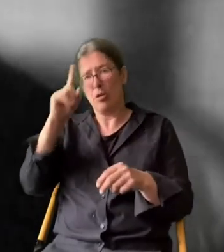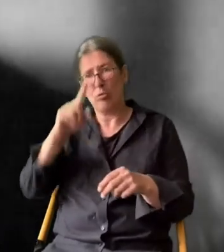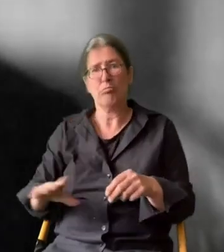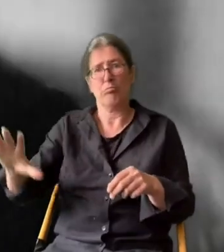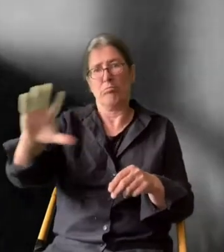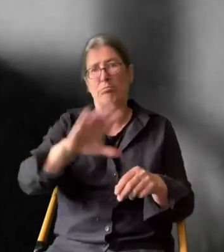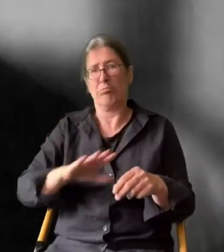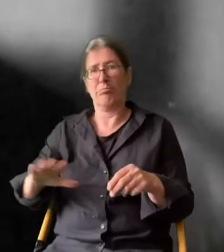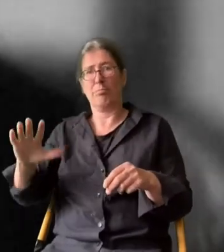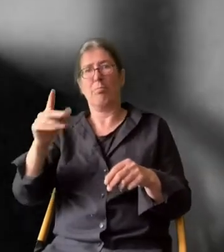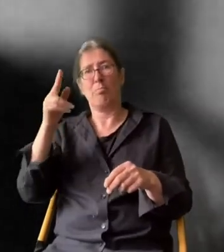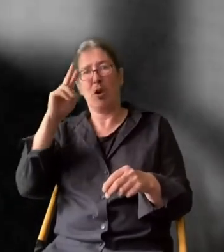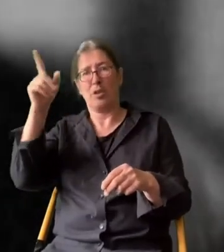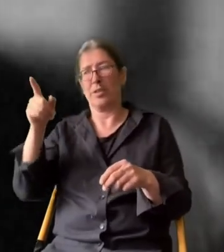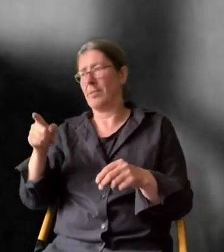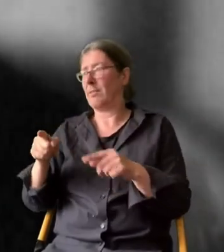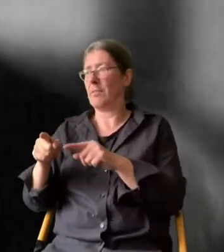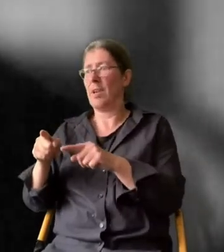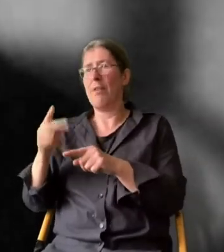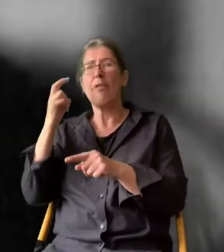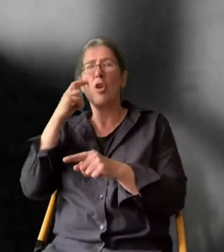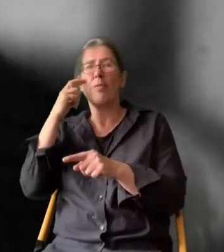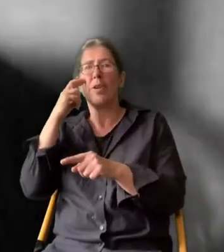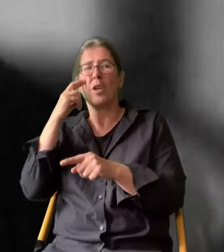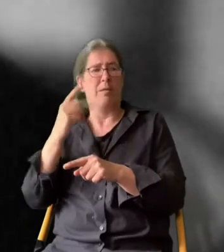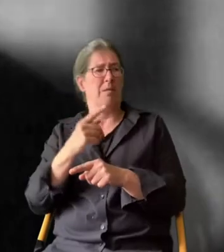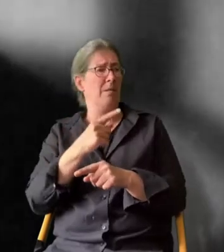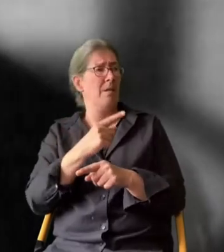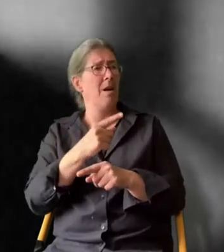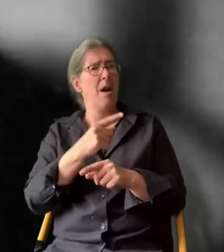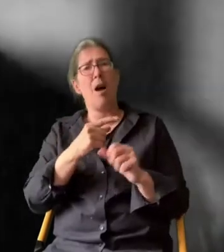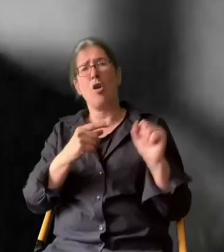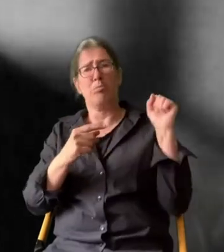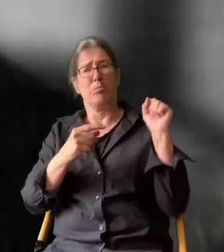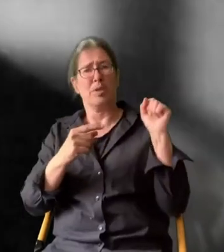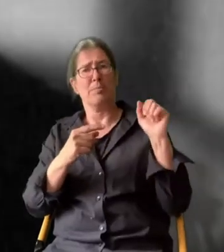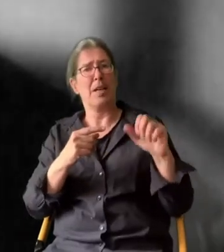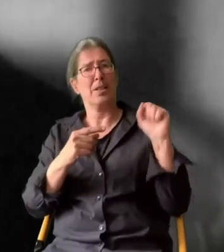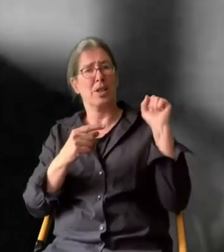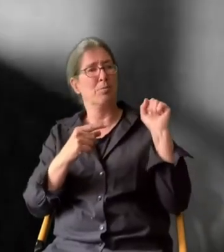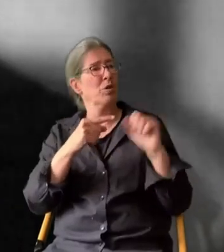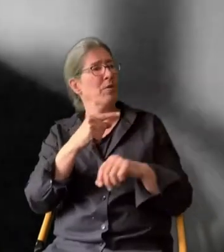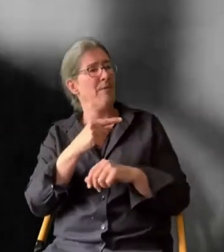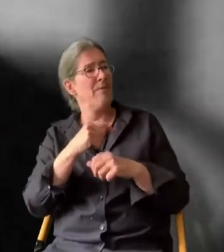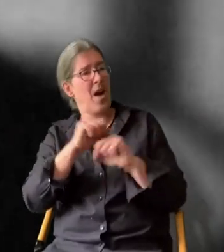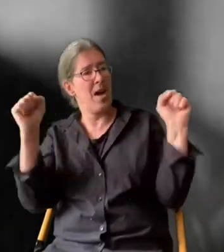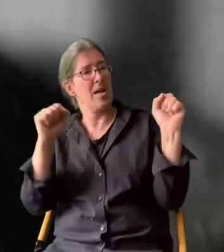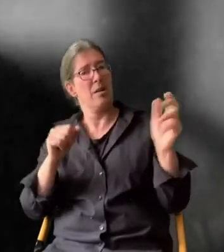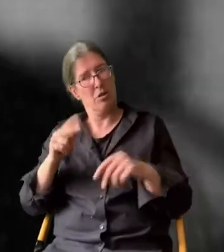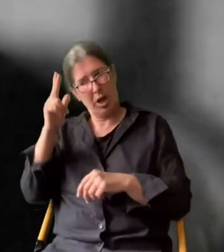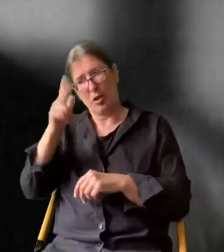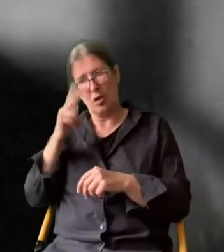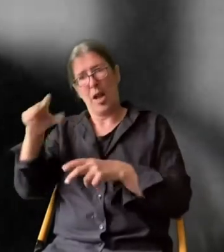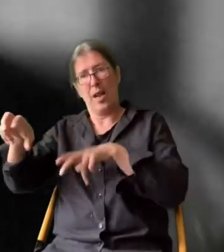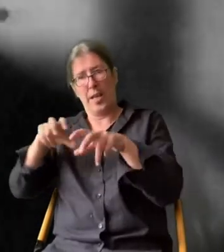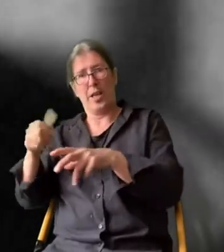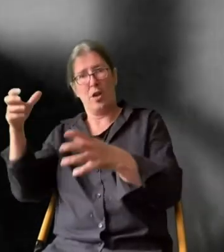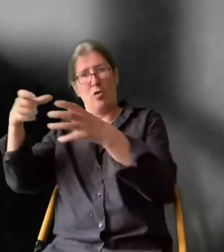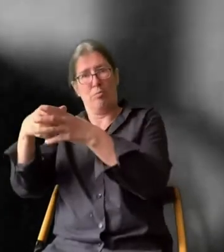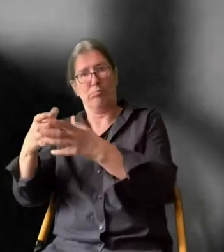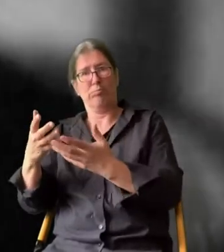Reich und in Preußen eine vernünftige, vom Gifte des Marxismus freie nationale